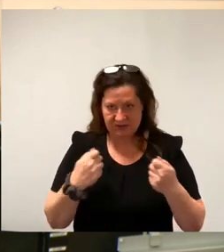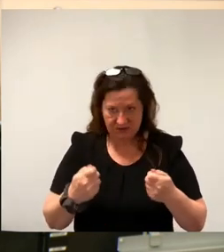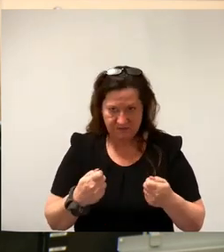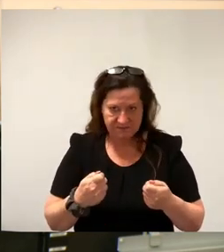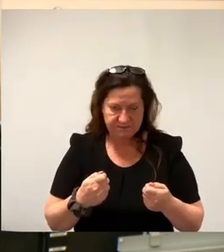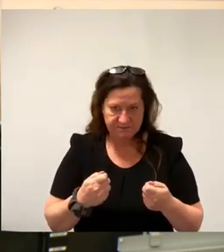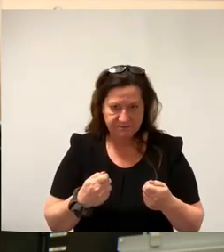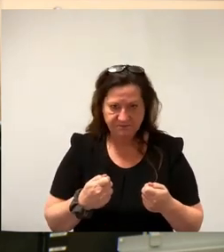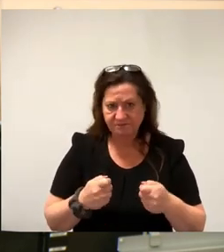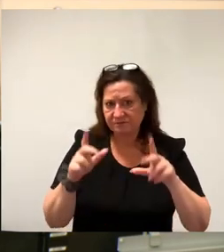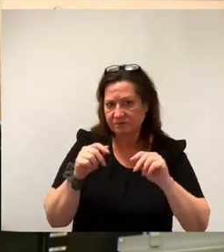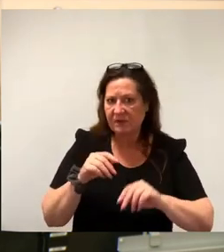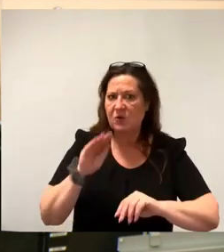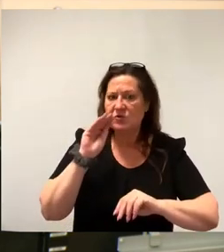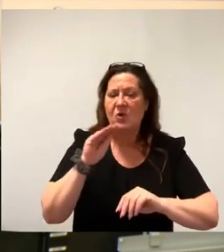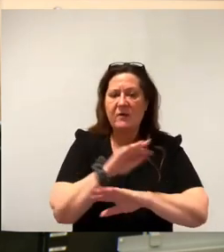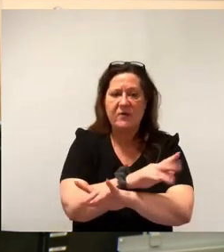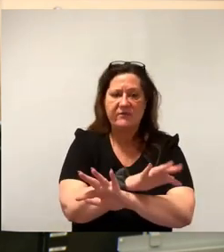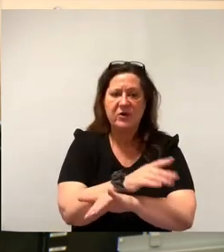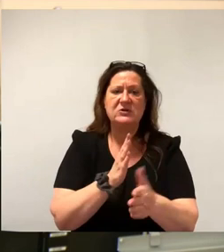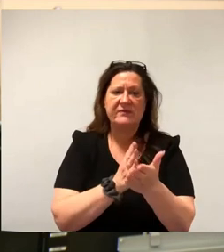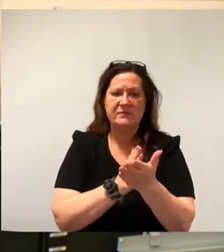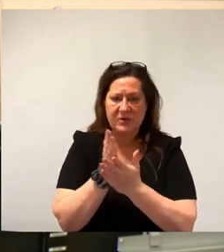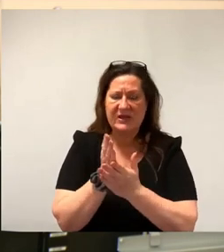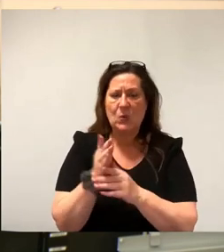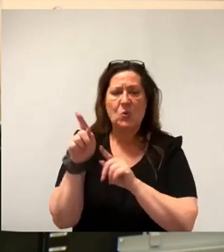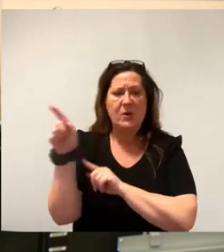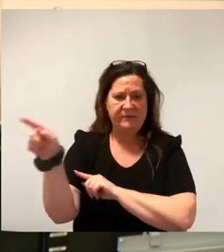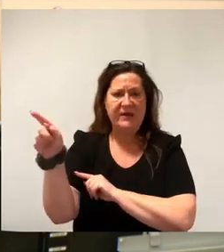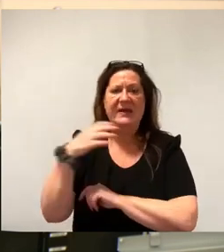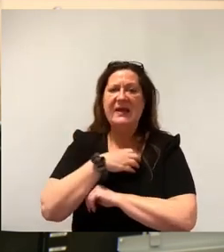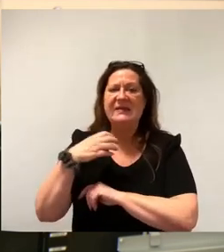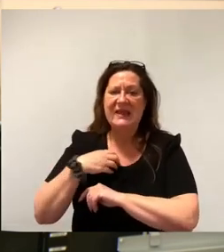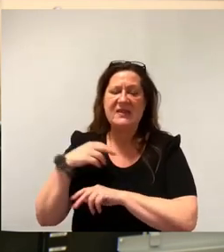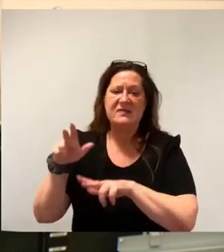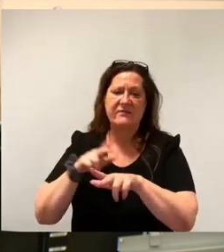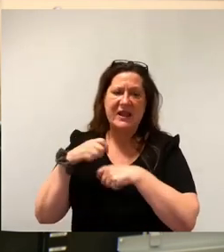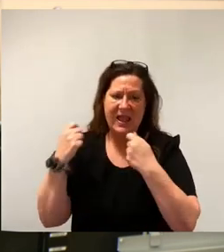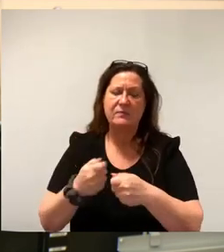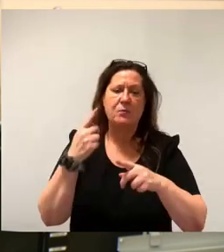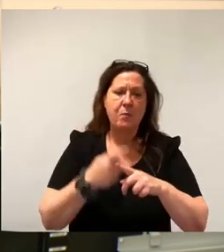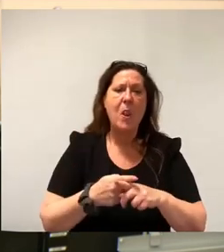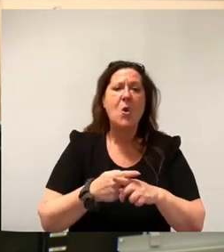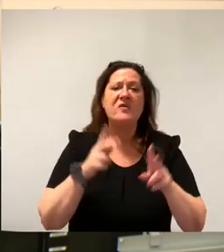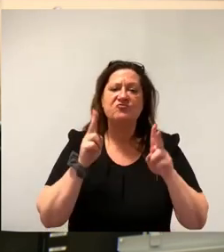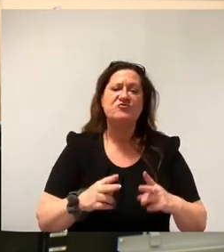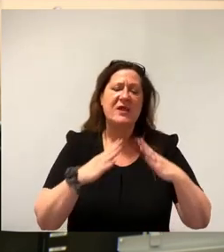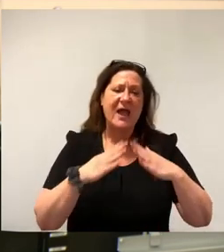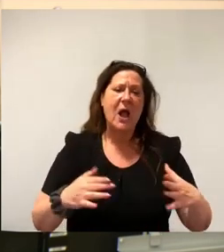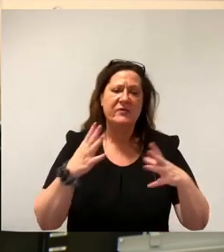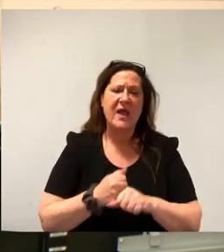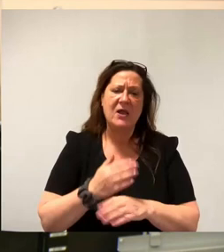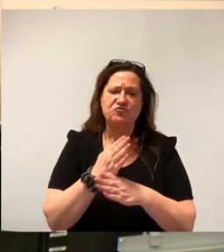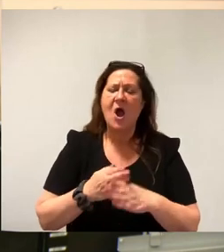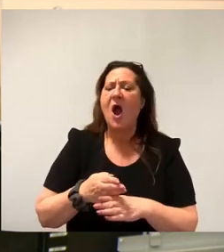künftigen Wirtschaftsplanung der Dresdner Verkehrsbetriebe AG sowie der städtischen Haushalt Beratung im Blick behalten müssen, um ein